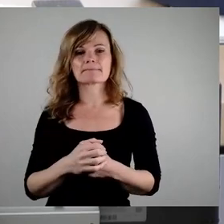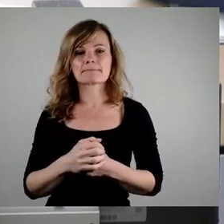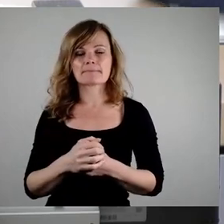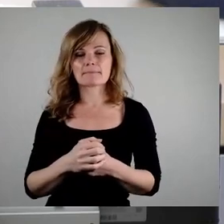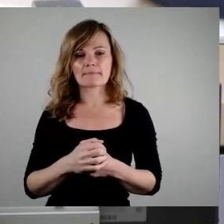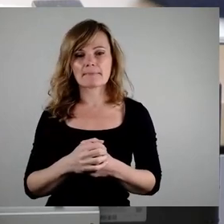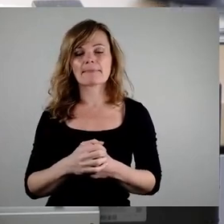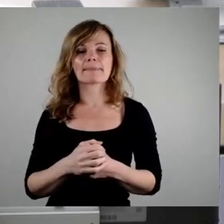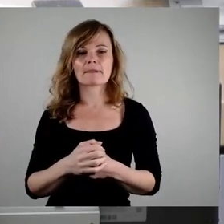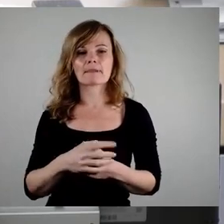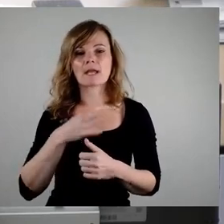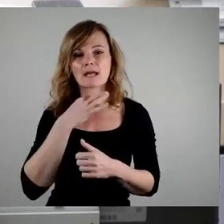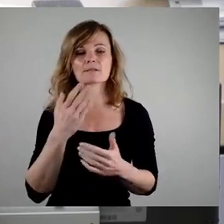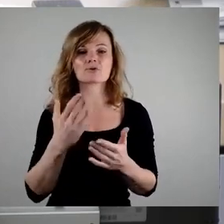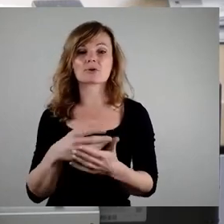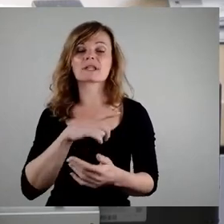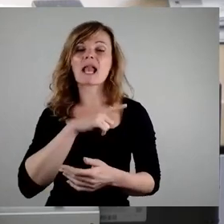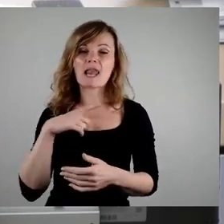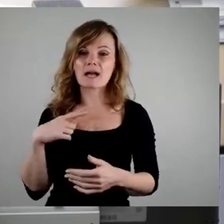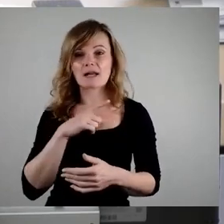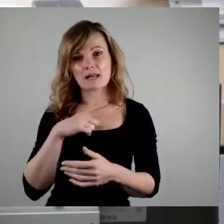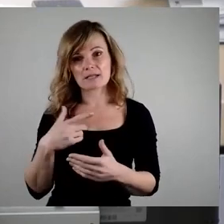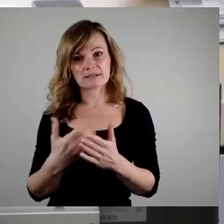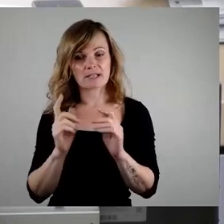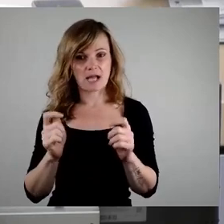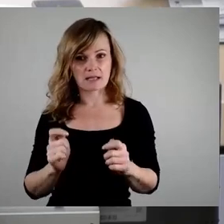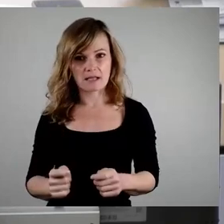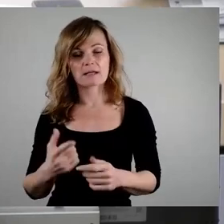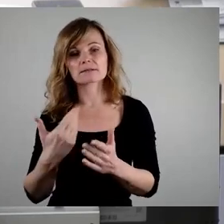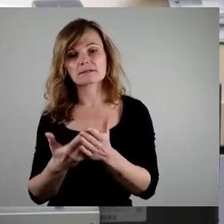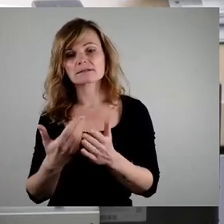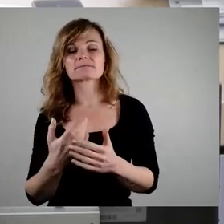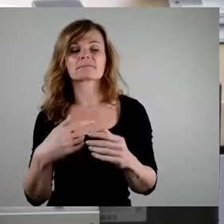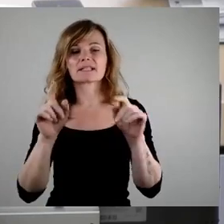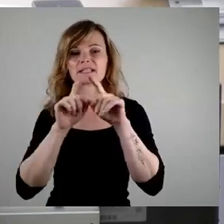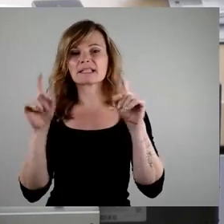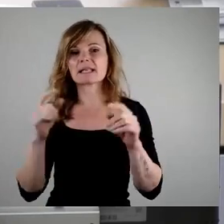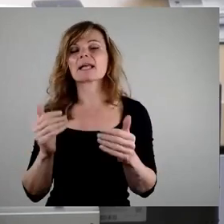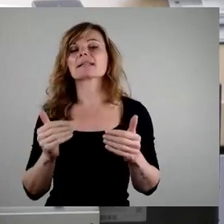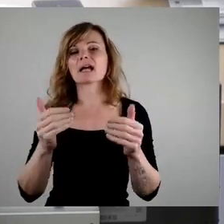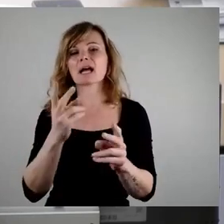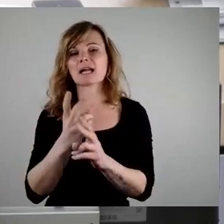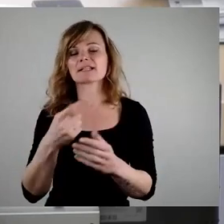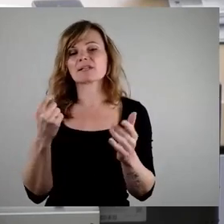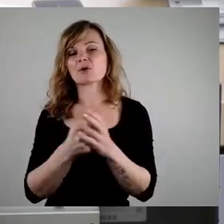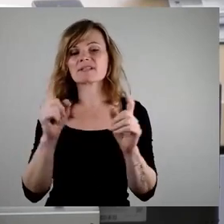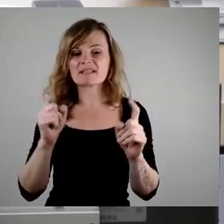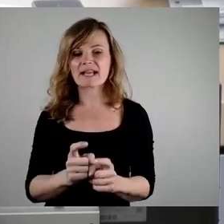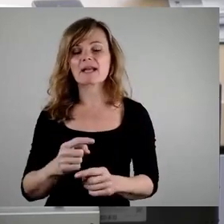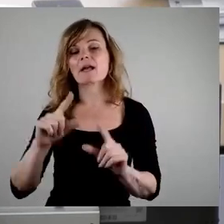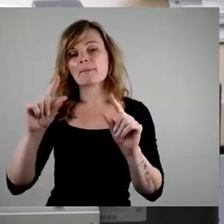Also, wir haben ihn schon relativ lange im Geschäftsgang. Und der hat auch einen sehr markischen Titel, also nachhaltig Kosten senken, preiswertes Schulessen ermöglichen.